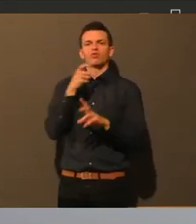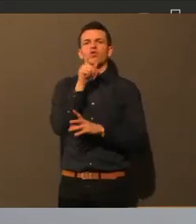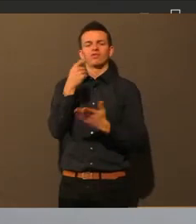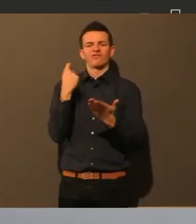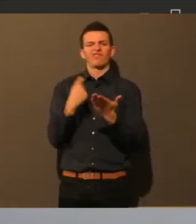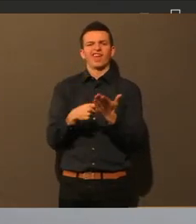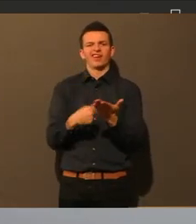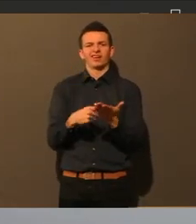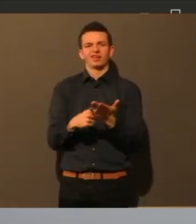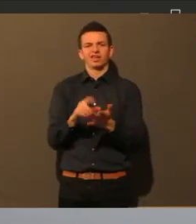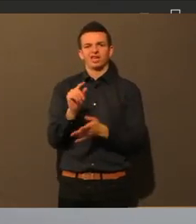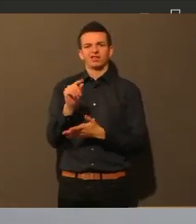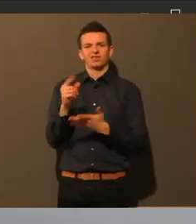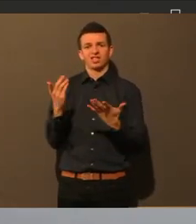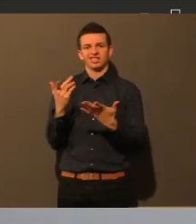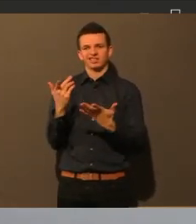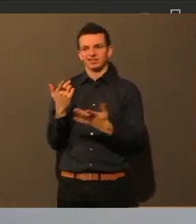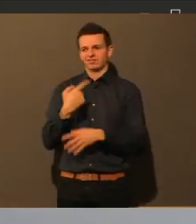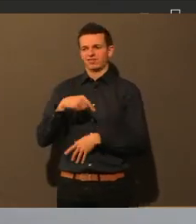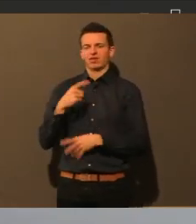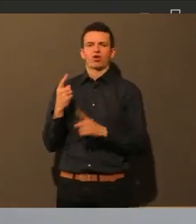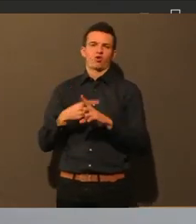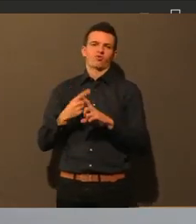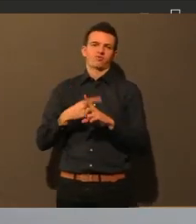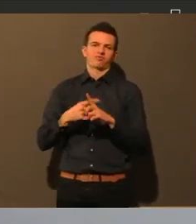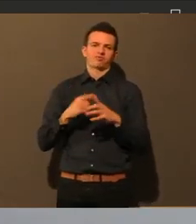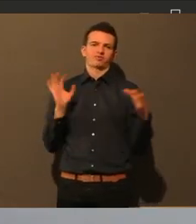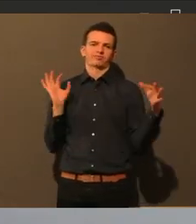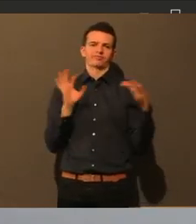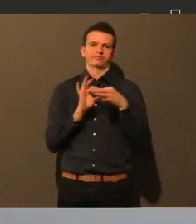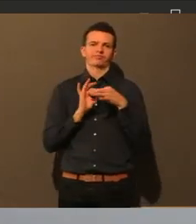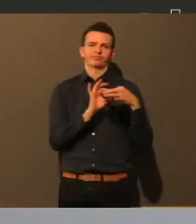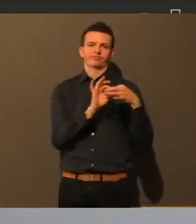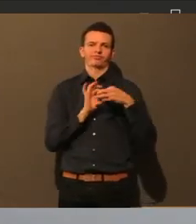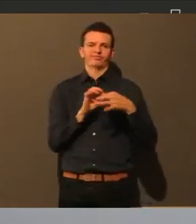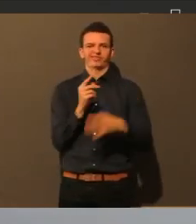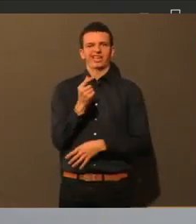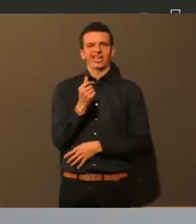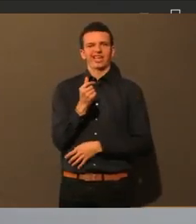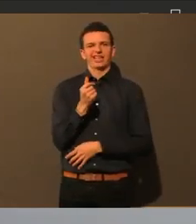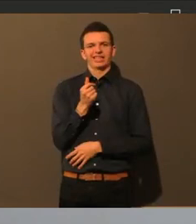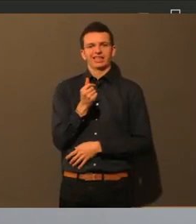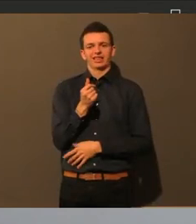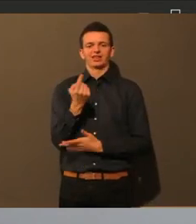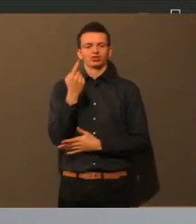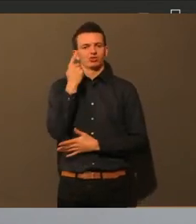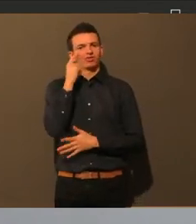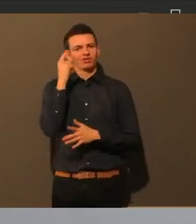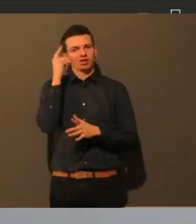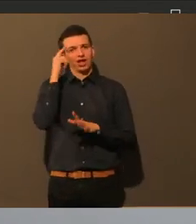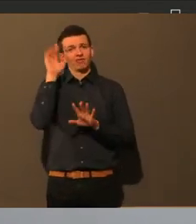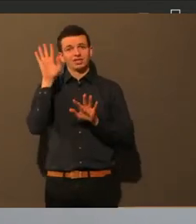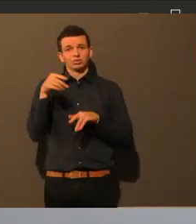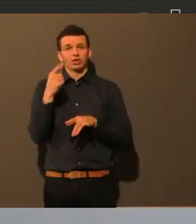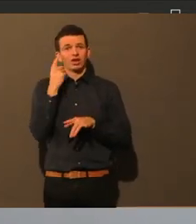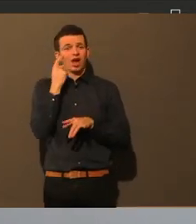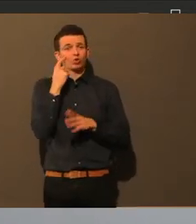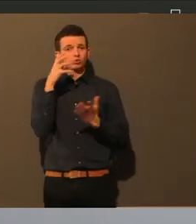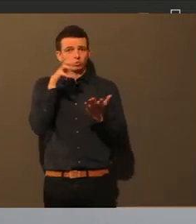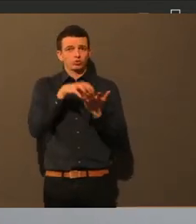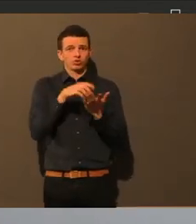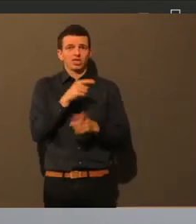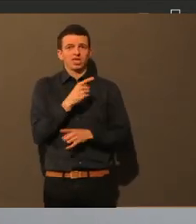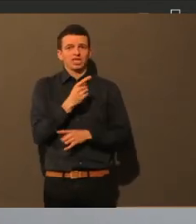Und ich weiß auch, dass die Stadt Augsburg wenig Geld dafür hat. Deswegen war eben auch der Hinweis,